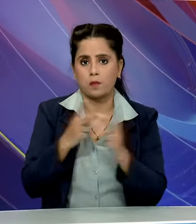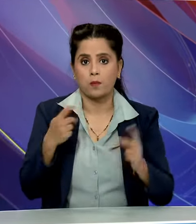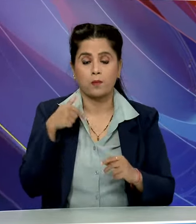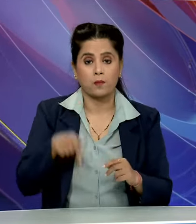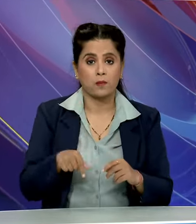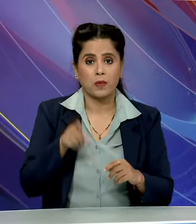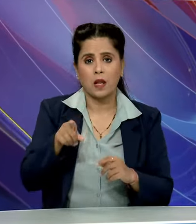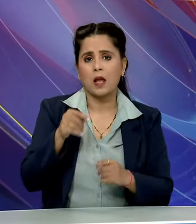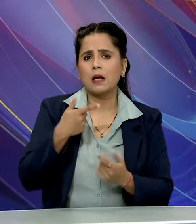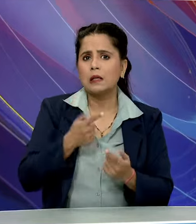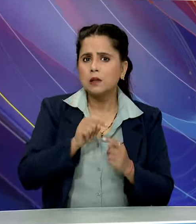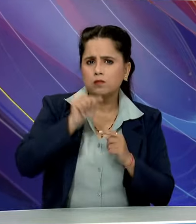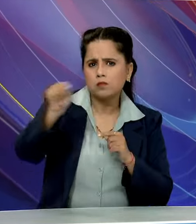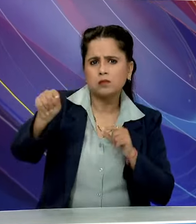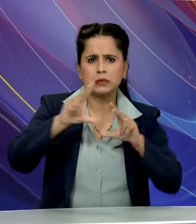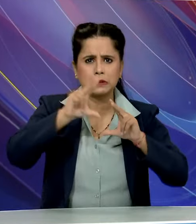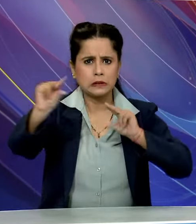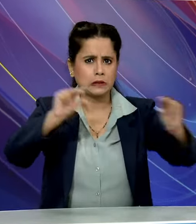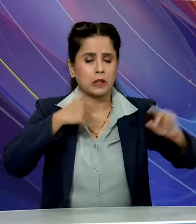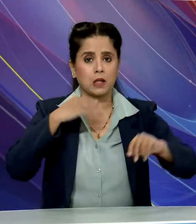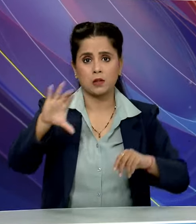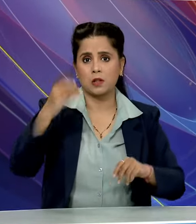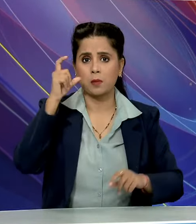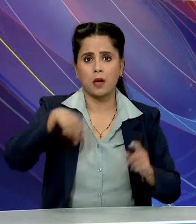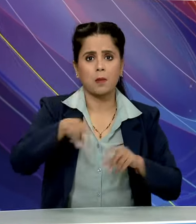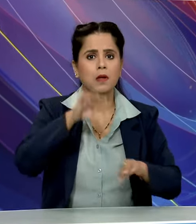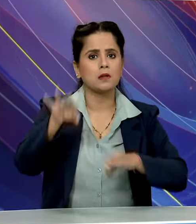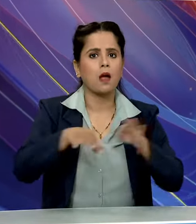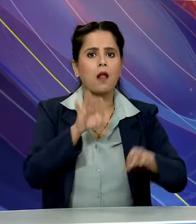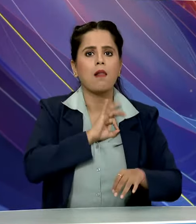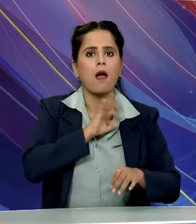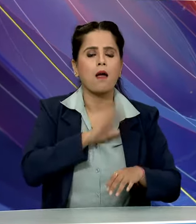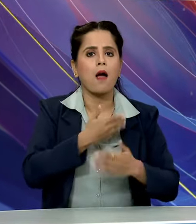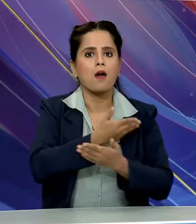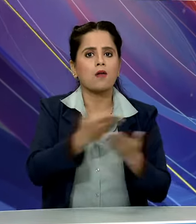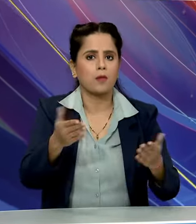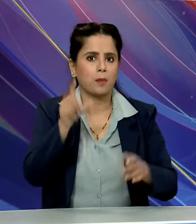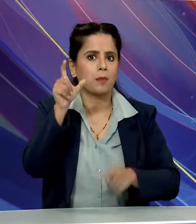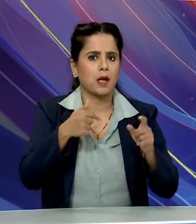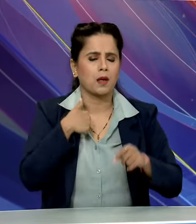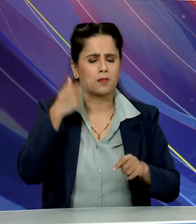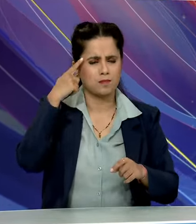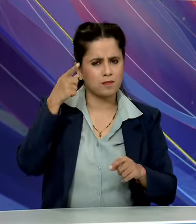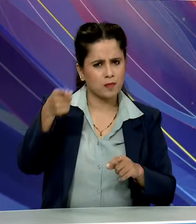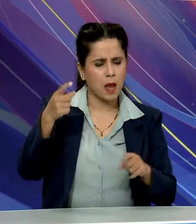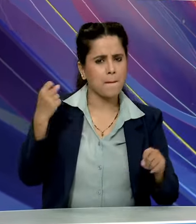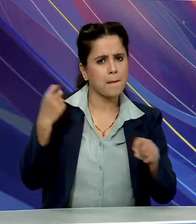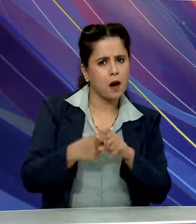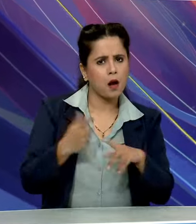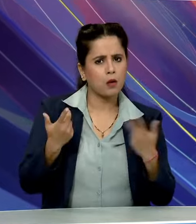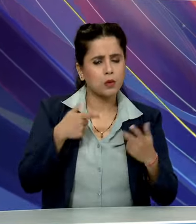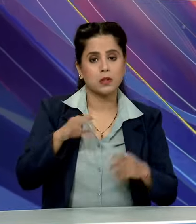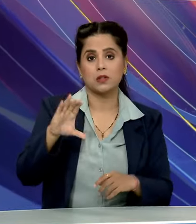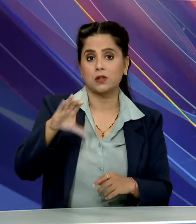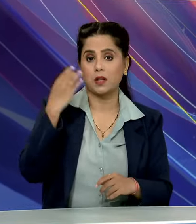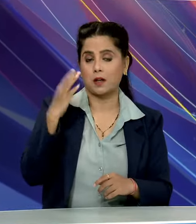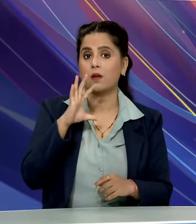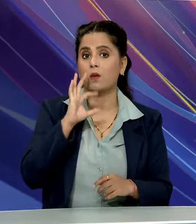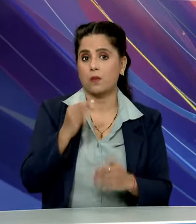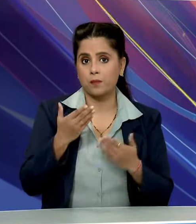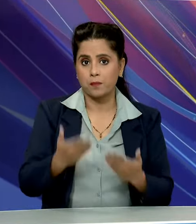Last Mile Connectivity क्योंकि हमारे चंडिगड के लोग साइक्लिंग करना पसंद करते हैं और उसके साथी चंडिगड की